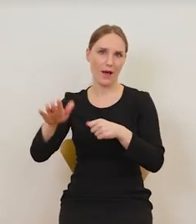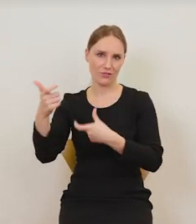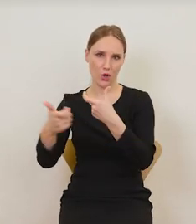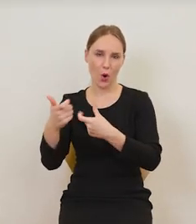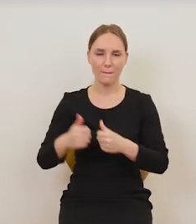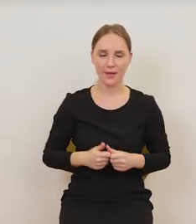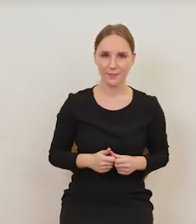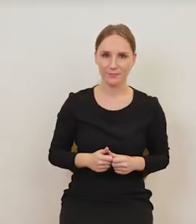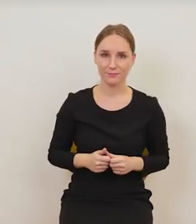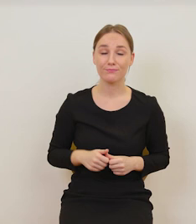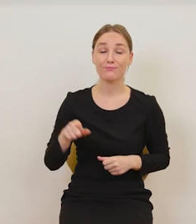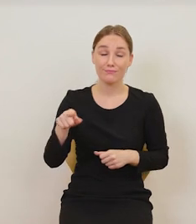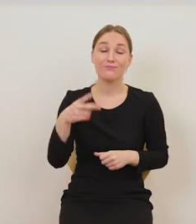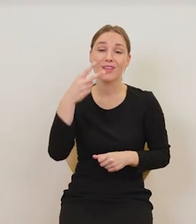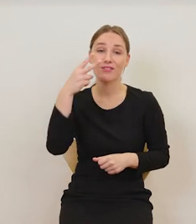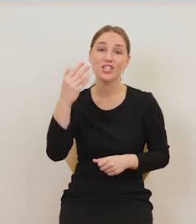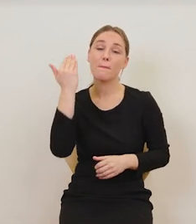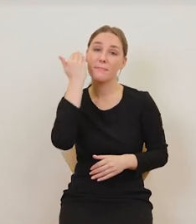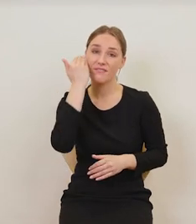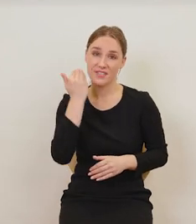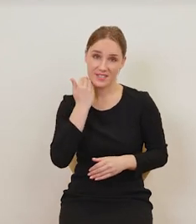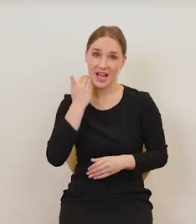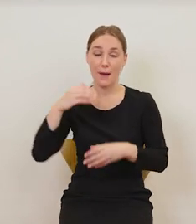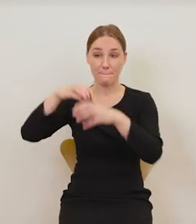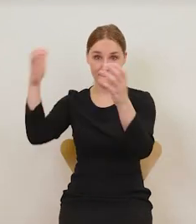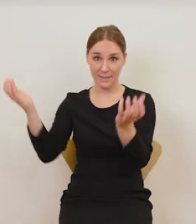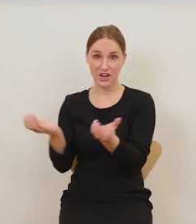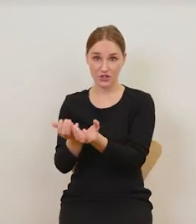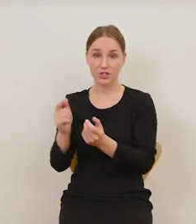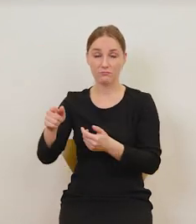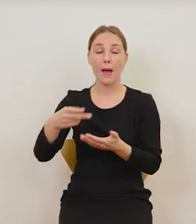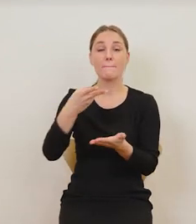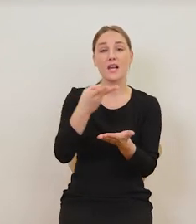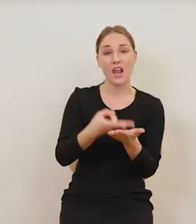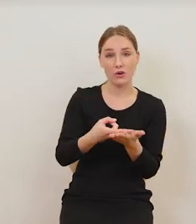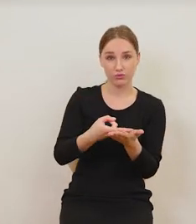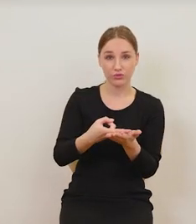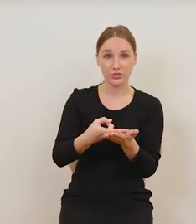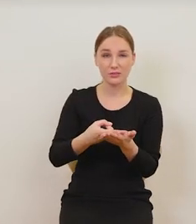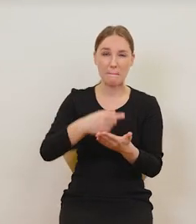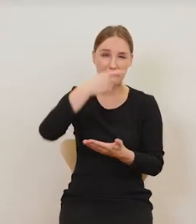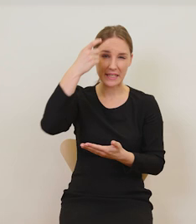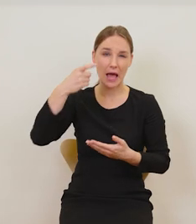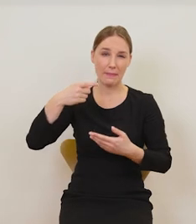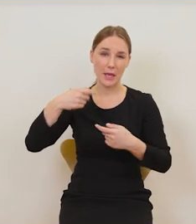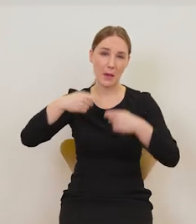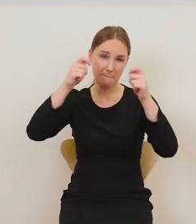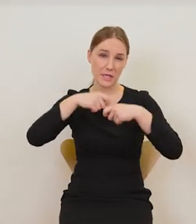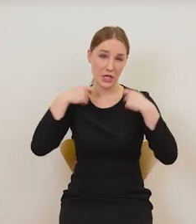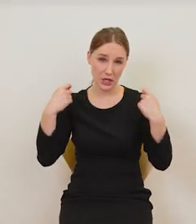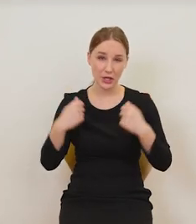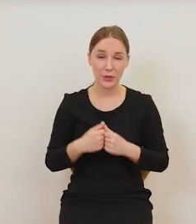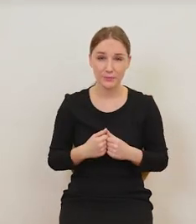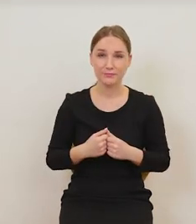tutaj widzimy piwnicę z beczkami. Leży pijany mnich, który zapewne zajmuje